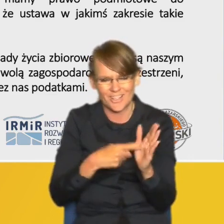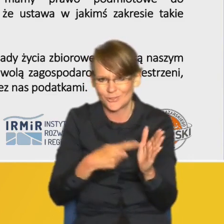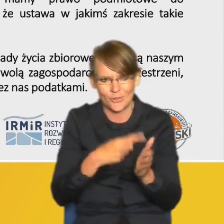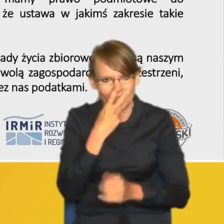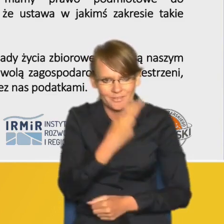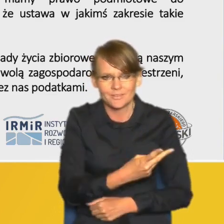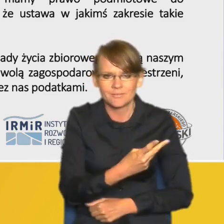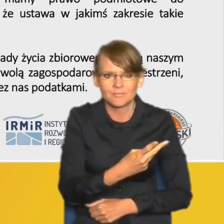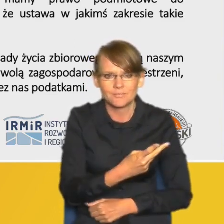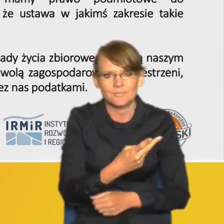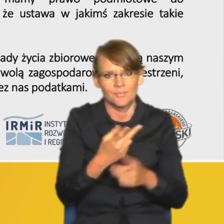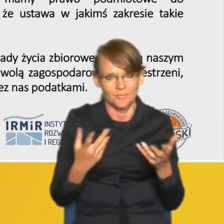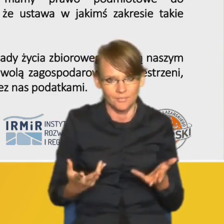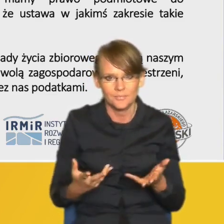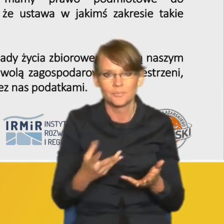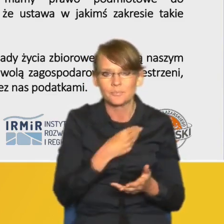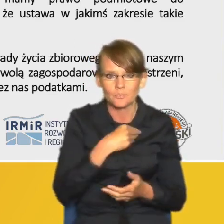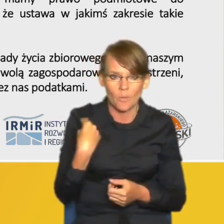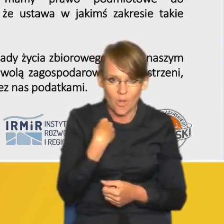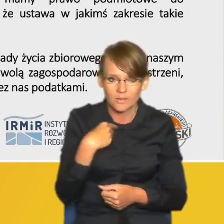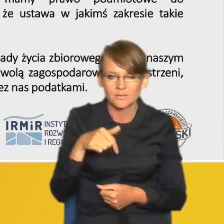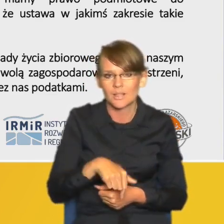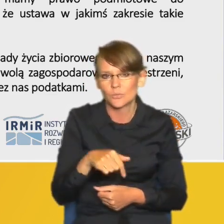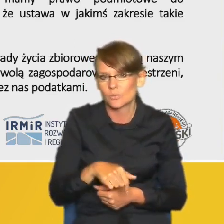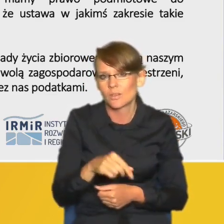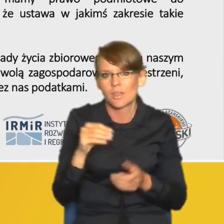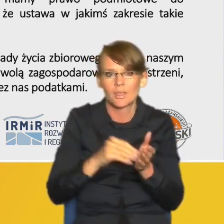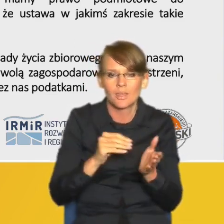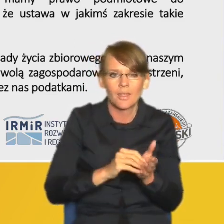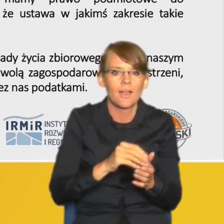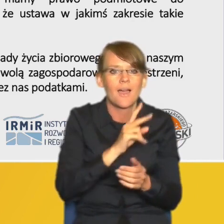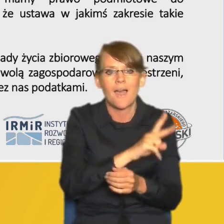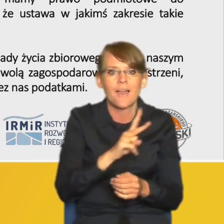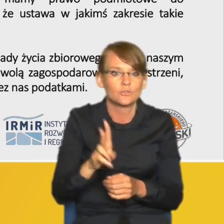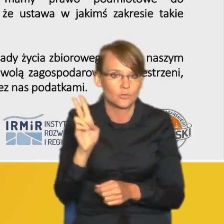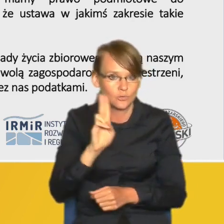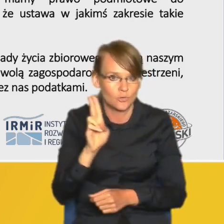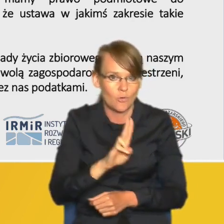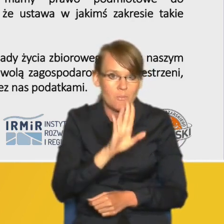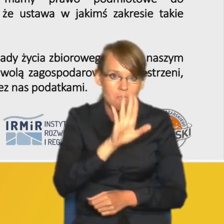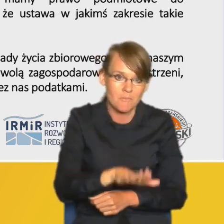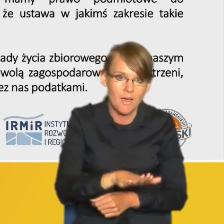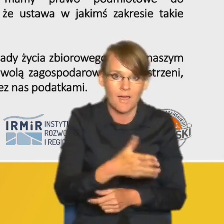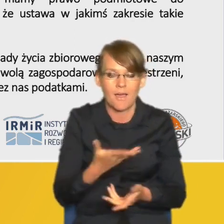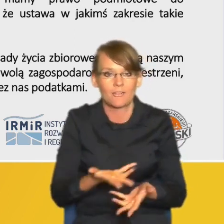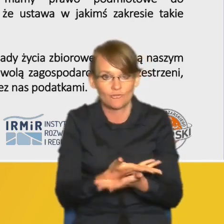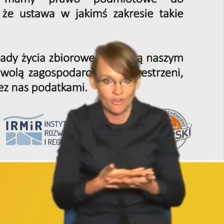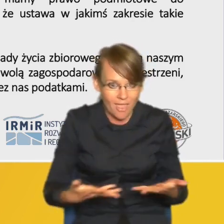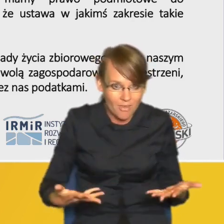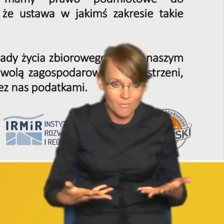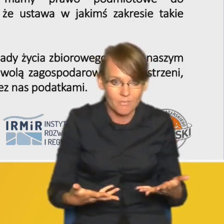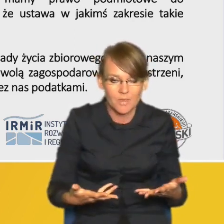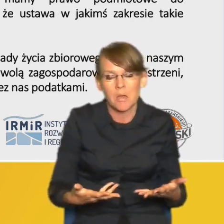właściwie w Polsce przyjęło się iż każdy kto jest posiadaczem jakiejś nieruchomości gruntowej